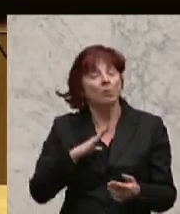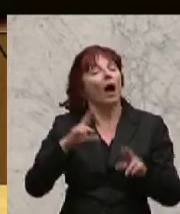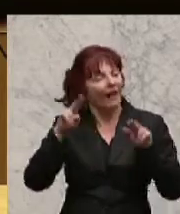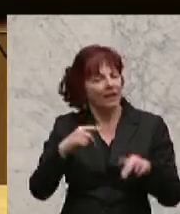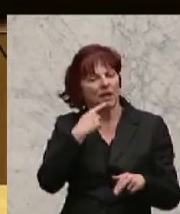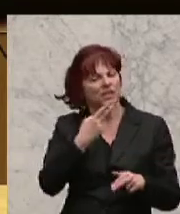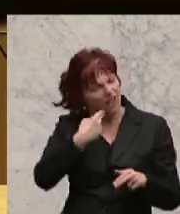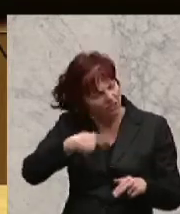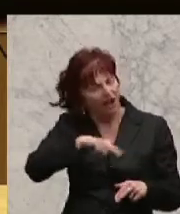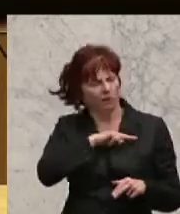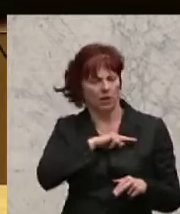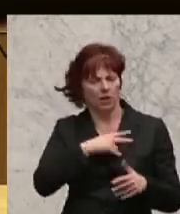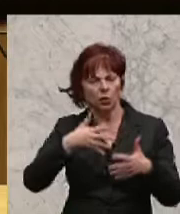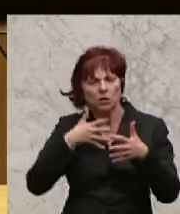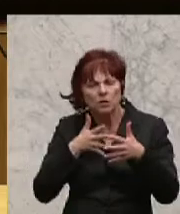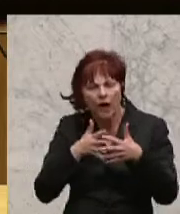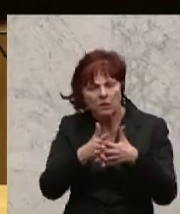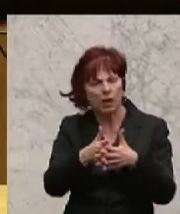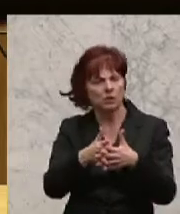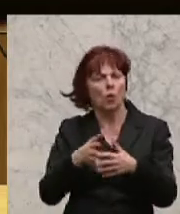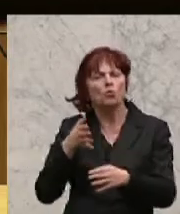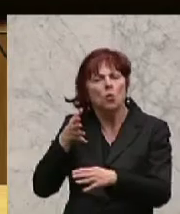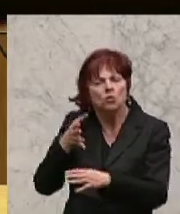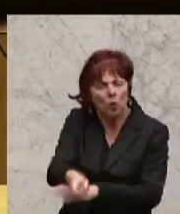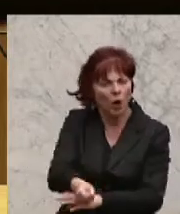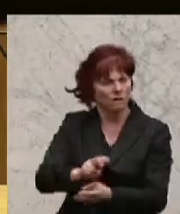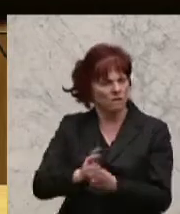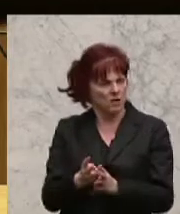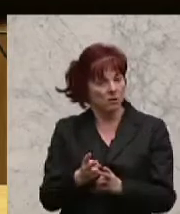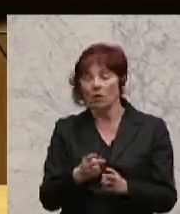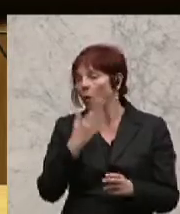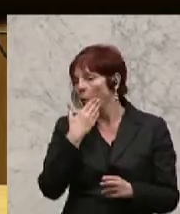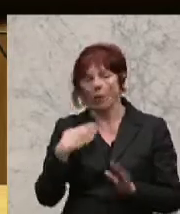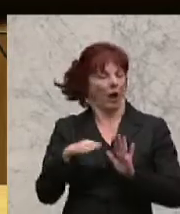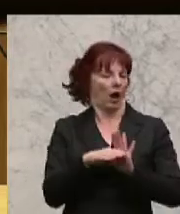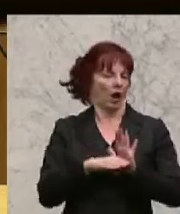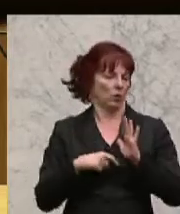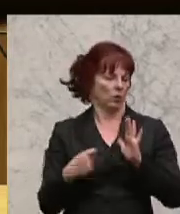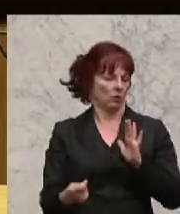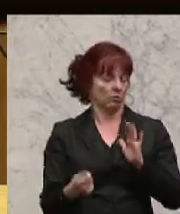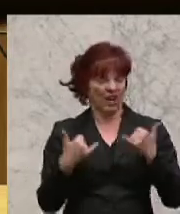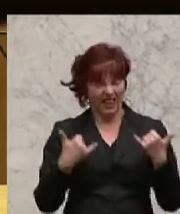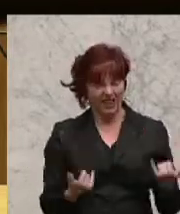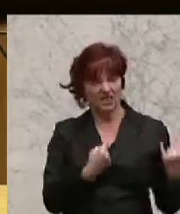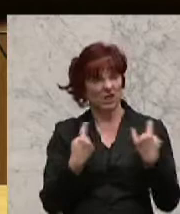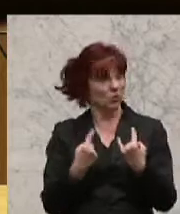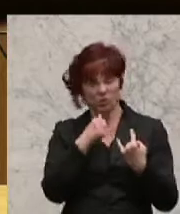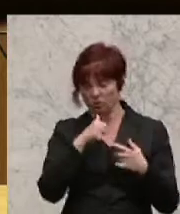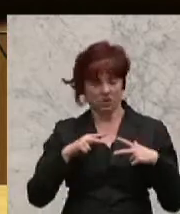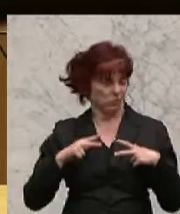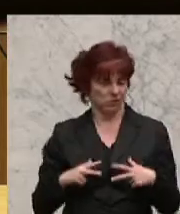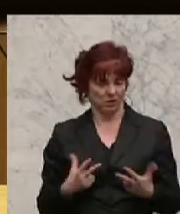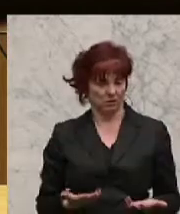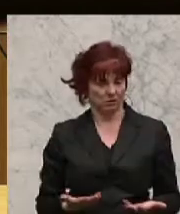Transparenz und des Durchgriffs. Das ist überhaupt nicht geregelt. Die derzeitige Situation ist völlig unbefriedigend, wenn wir nicht wissen, welche